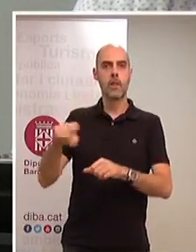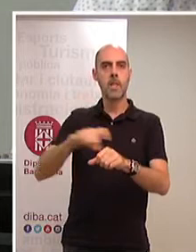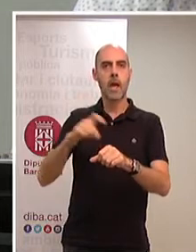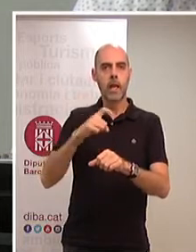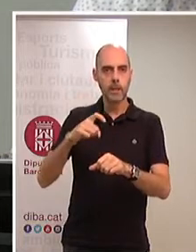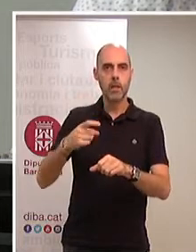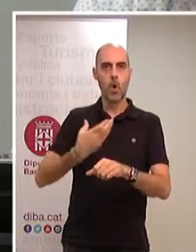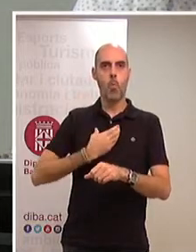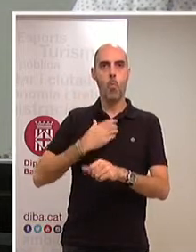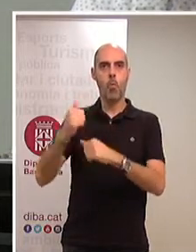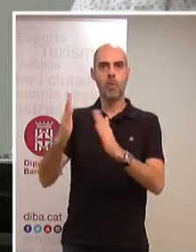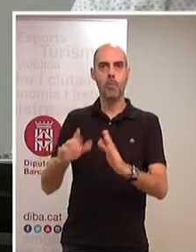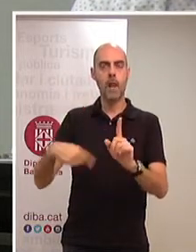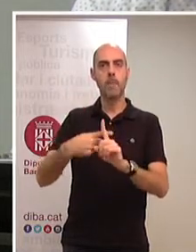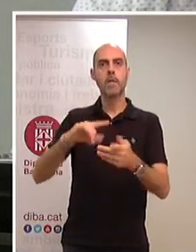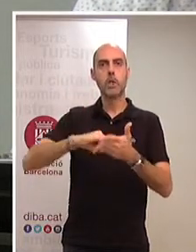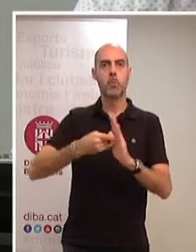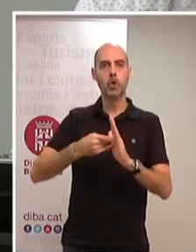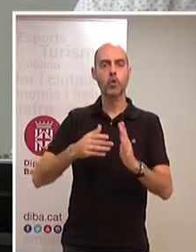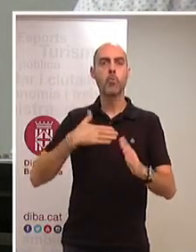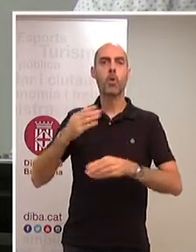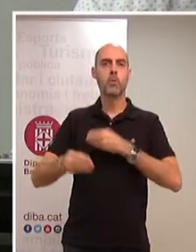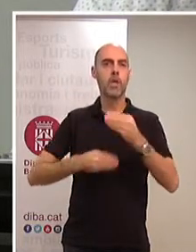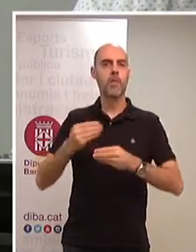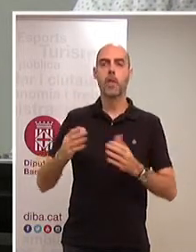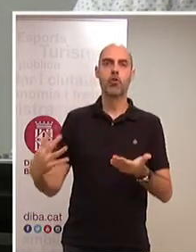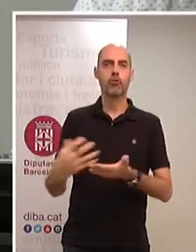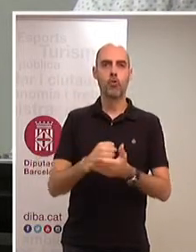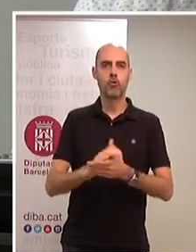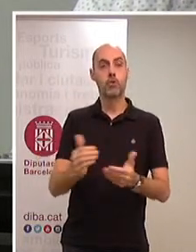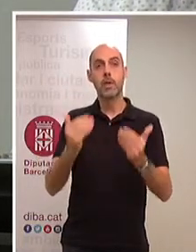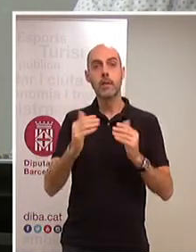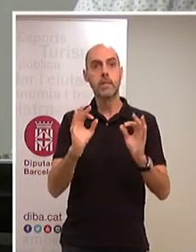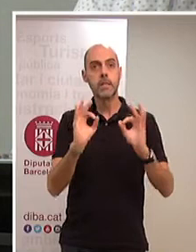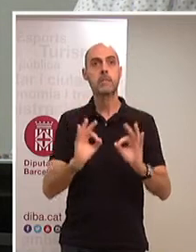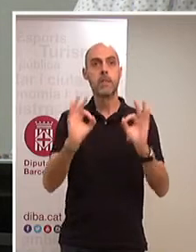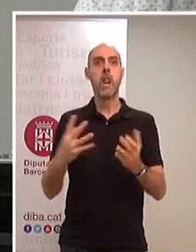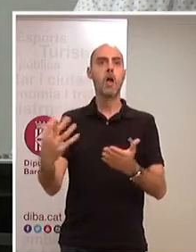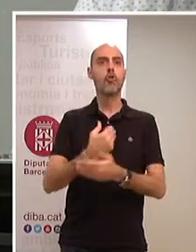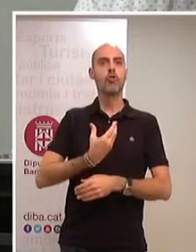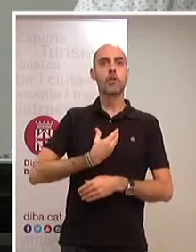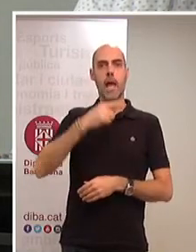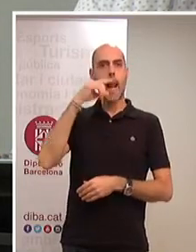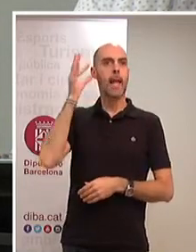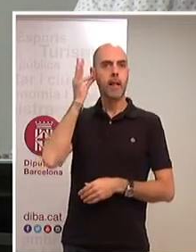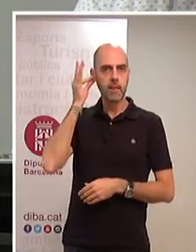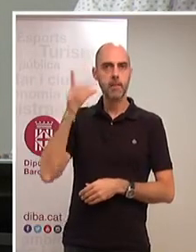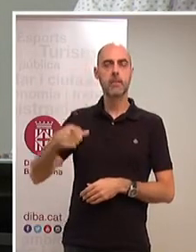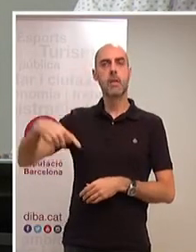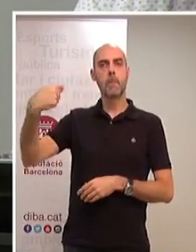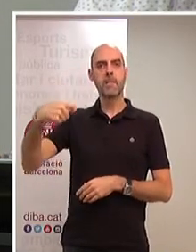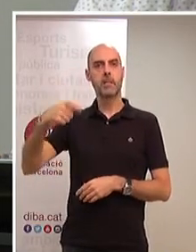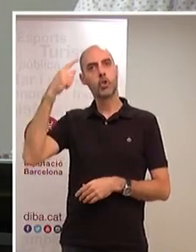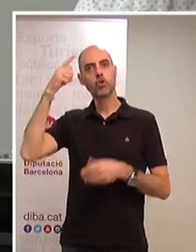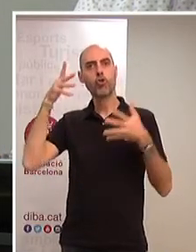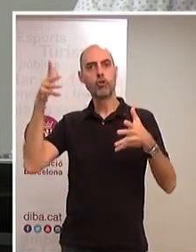tots els projectes que volem impulsar. Vull fer un agraïment especial a tots els alcaldes i alcaldesses i als presidents dels Consells